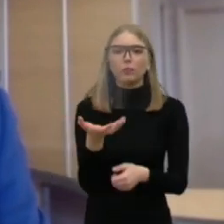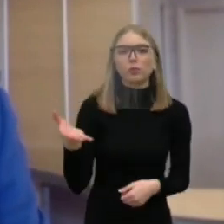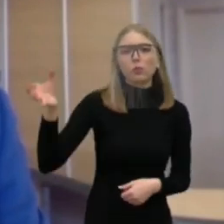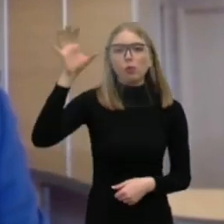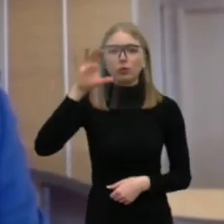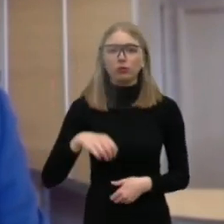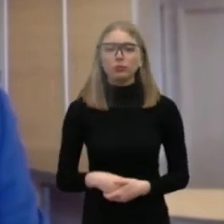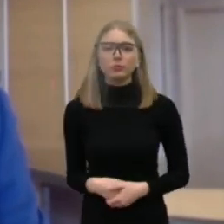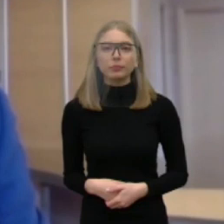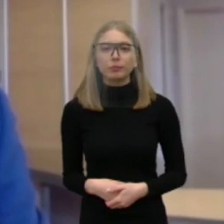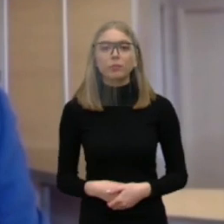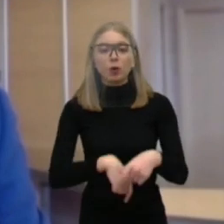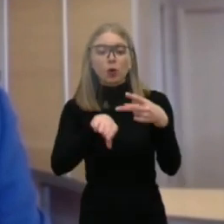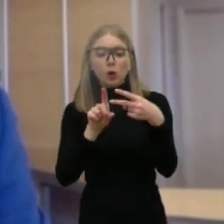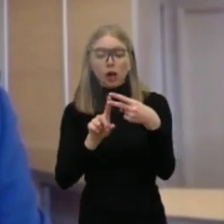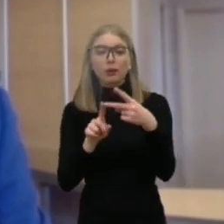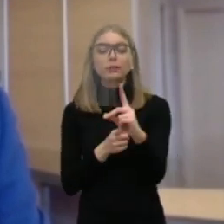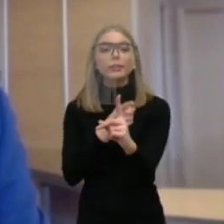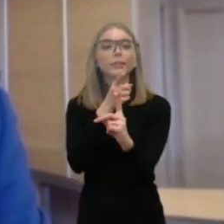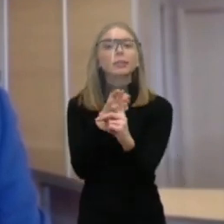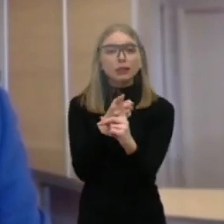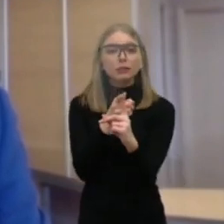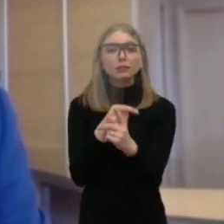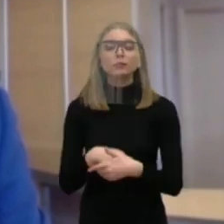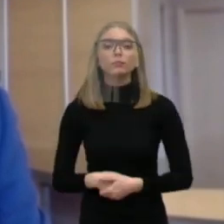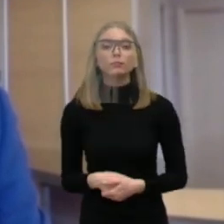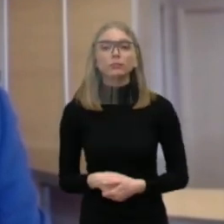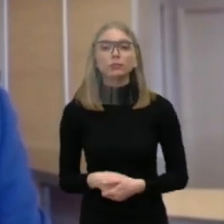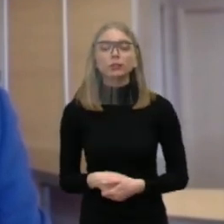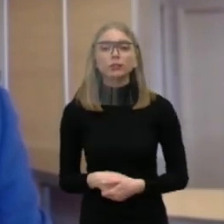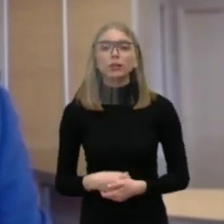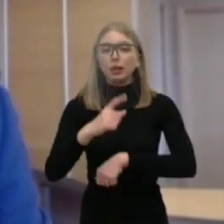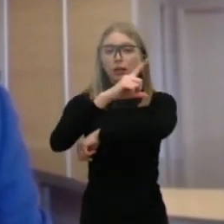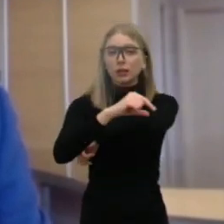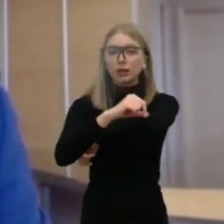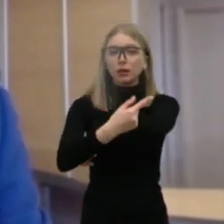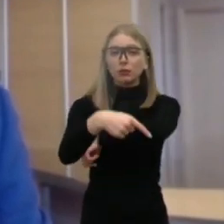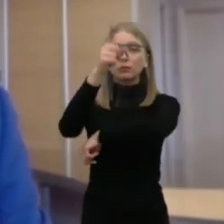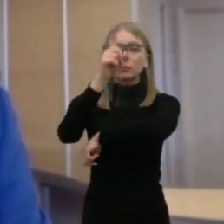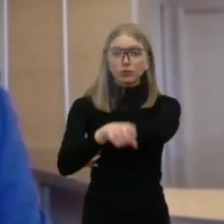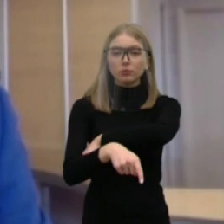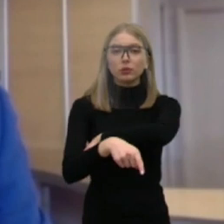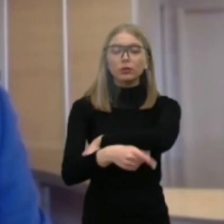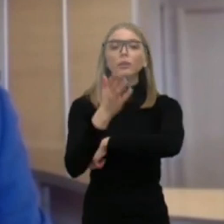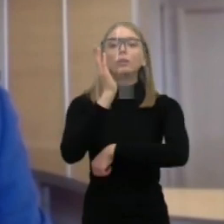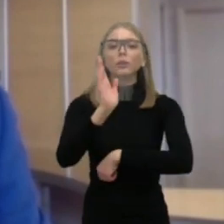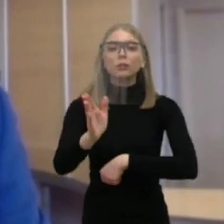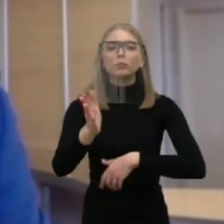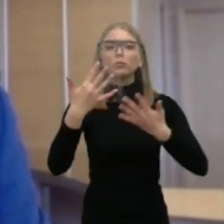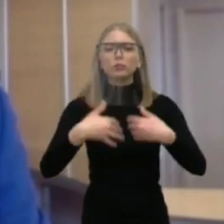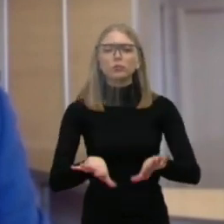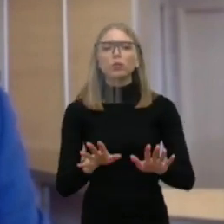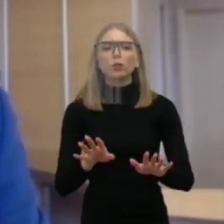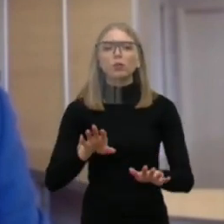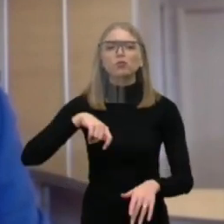didžiajo misija. Antrasis mano tikslas yra, kad Liepos pirmą dieną, kai vyks visų kontrolės funkcijų,